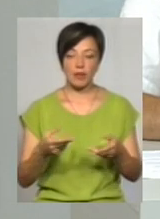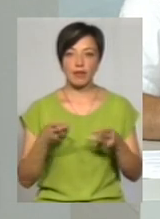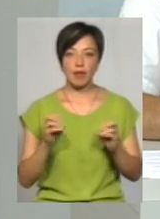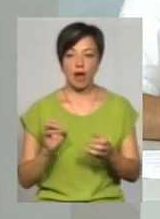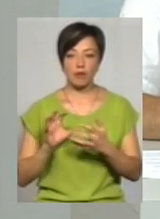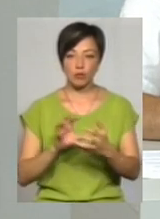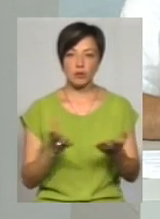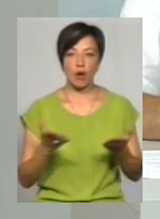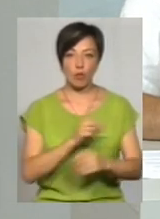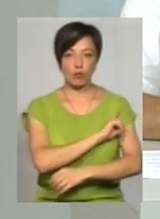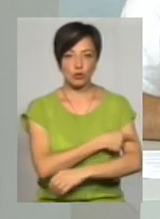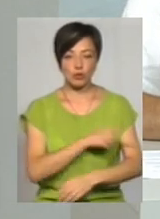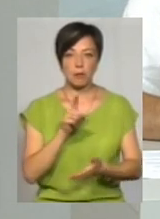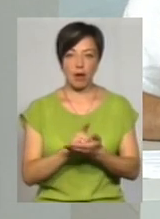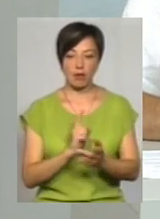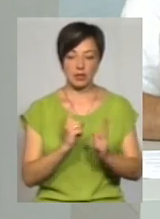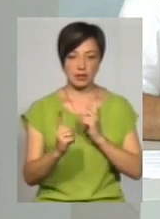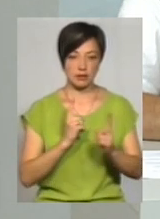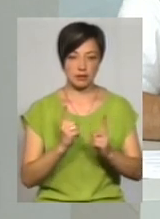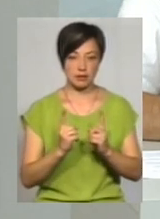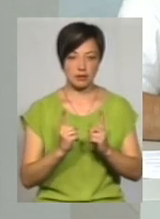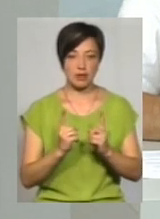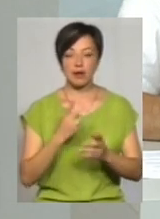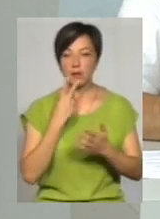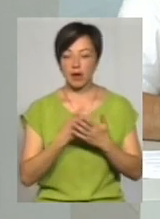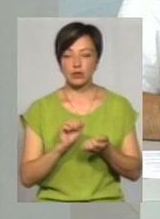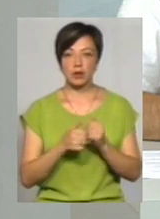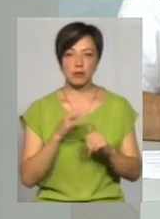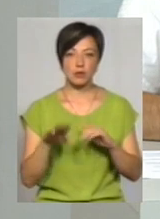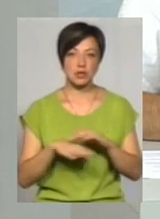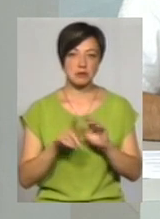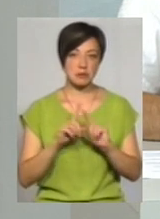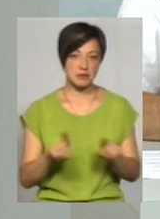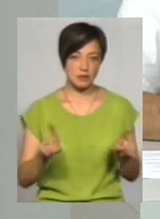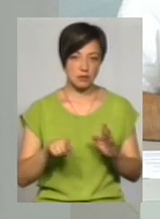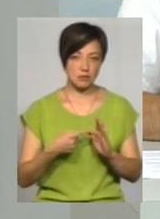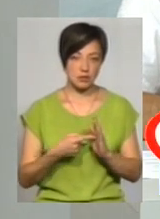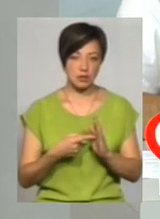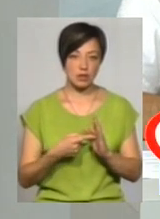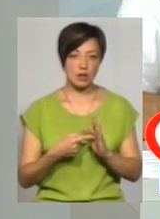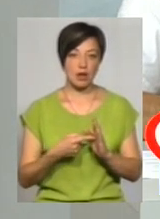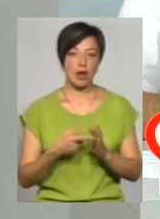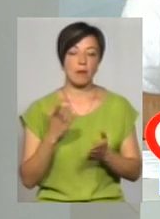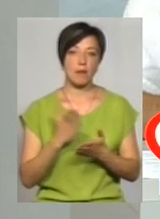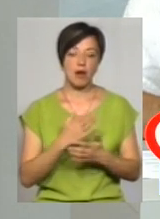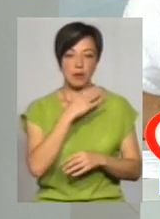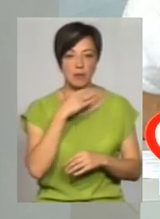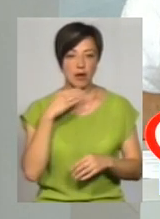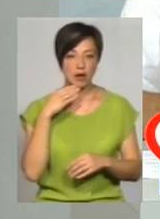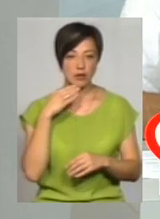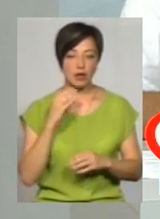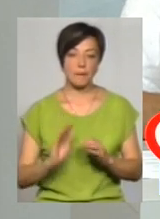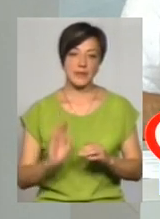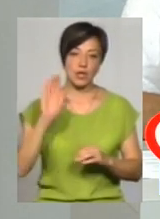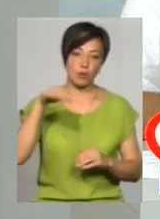автобуси, якою потужністю можуть їхати. Ви бачите, що Кам'я-Сподільський міст спеціфічний, спеціфічне місто має досить багато підйомів,